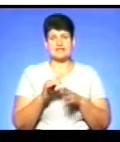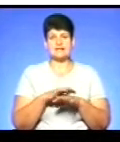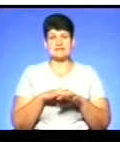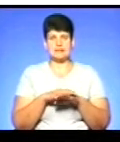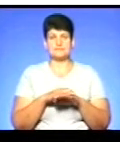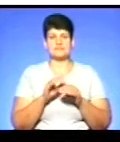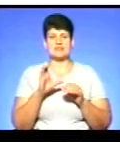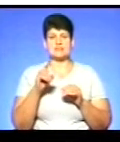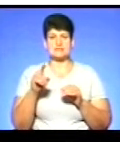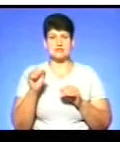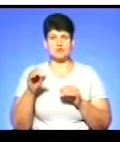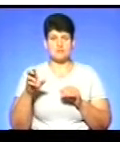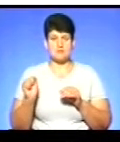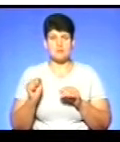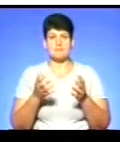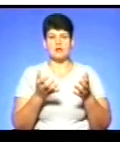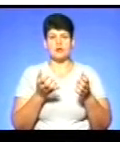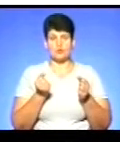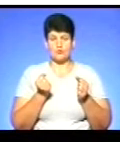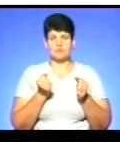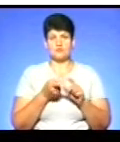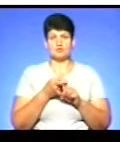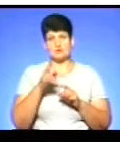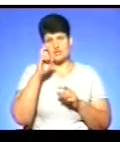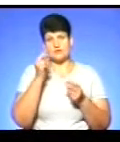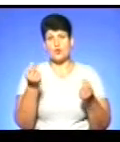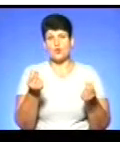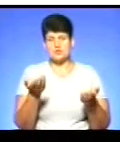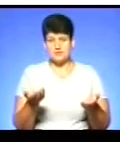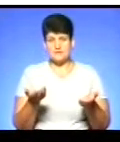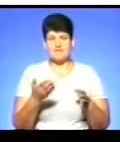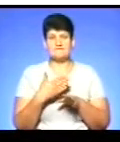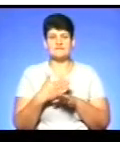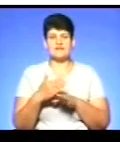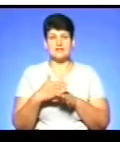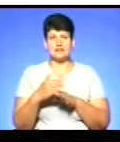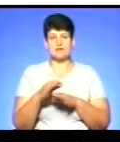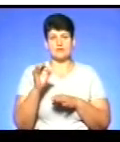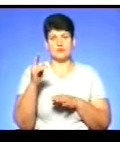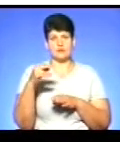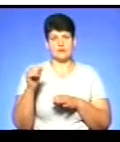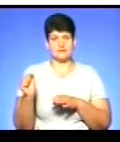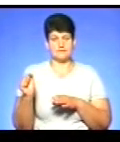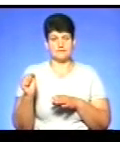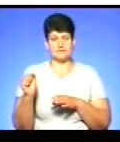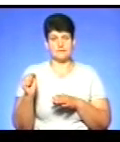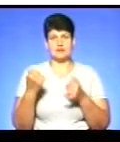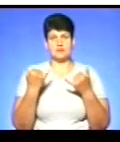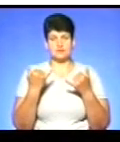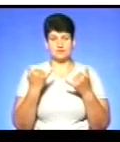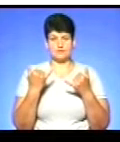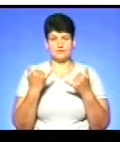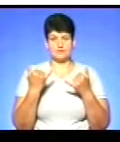цифрового сигналу за рахунок та в межах бюджетних коштів, виділених облдержадміністраціями. На сьогодні